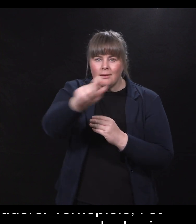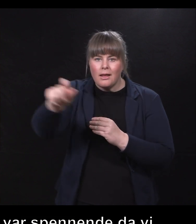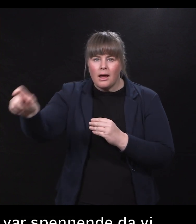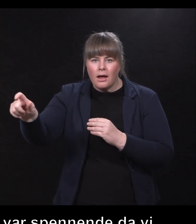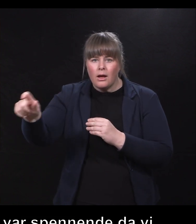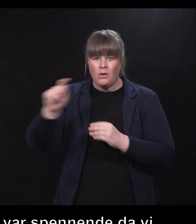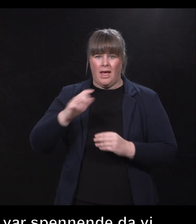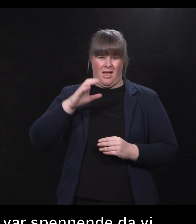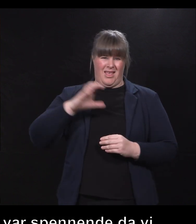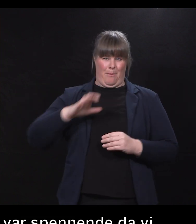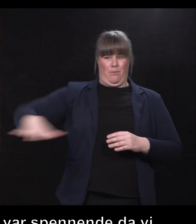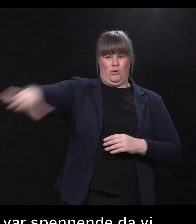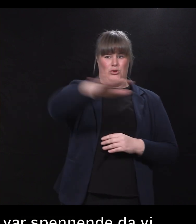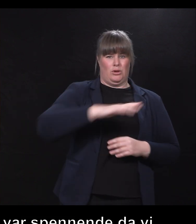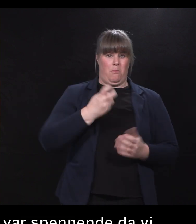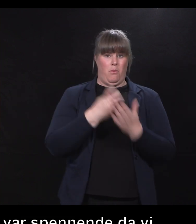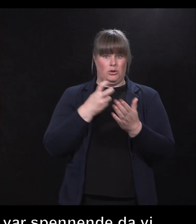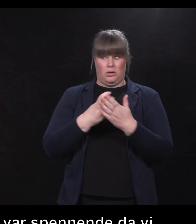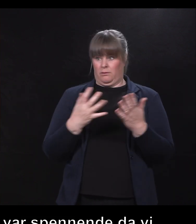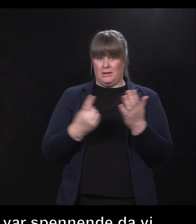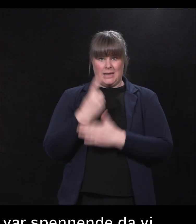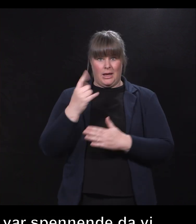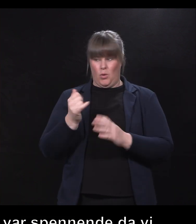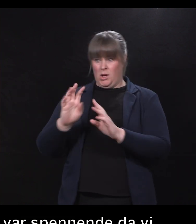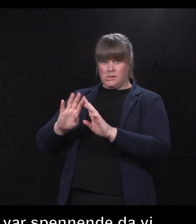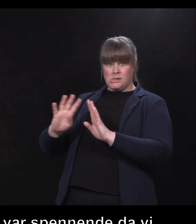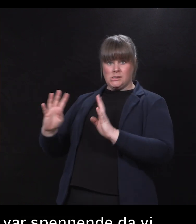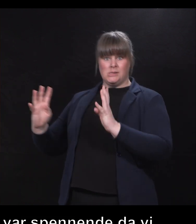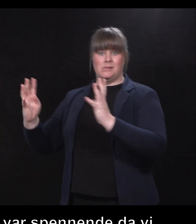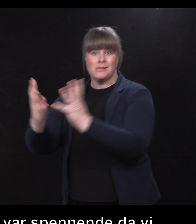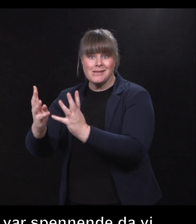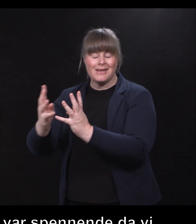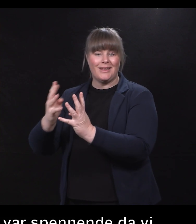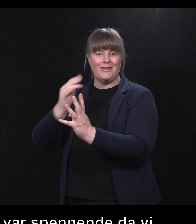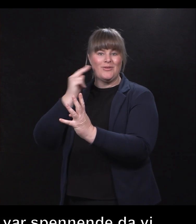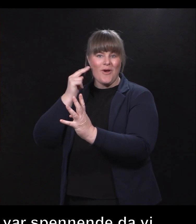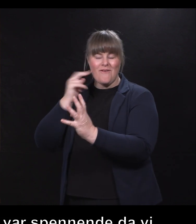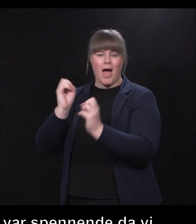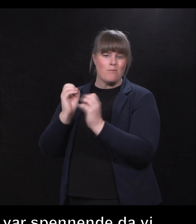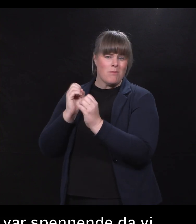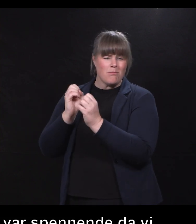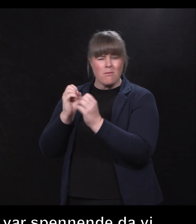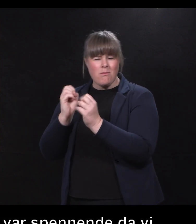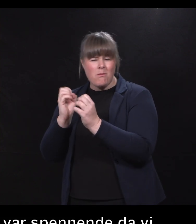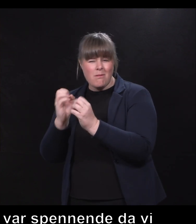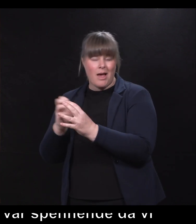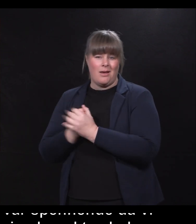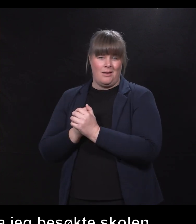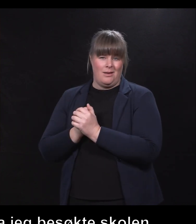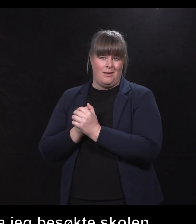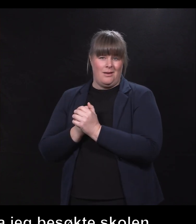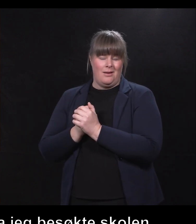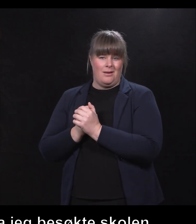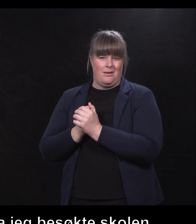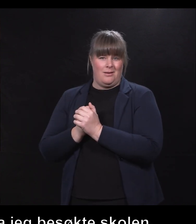sirkel med døve som står og skravler sammen. Det er ikke det som er vanlig. For vi har døve